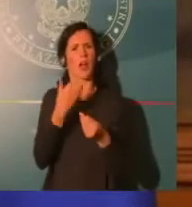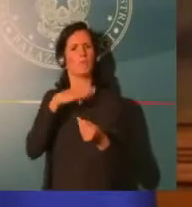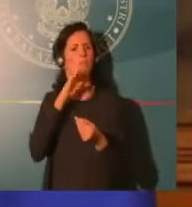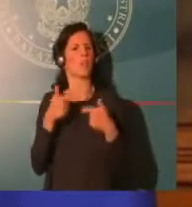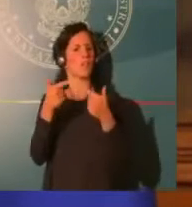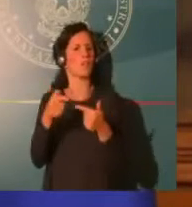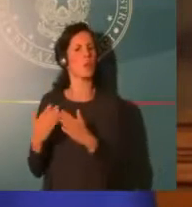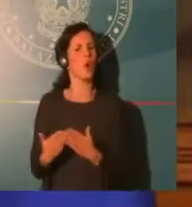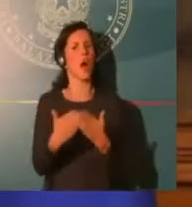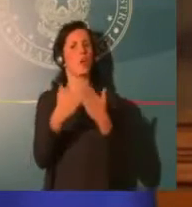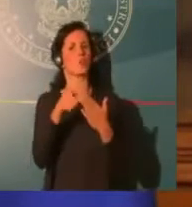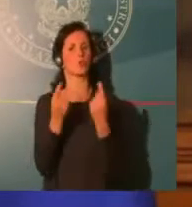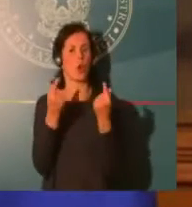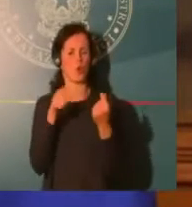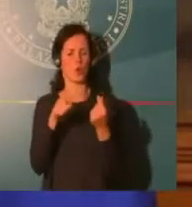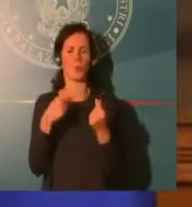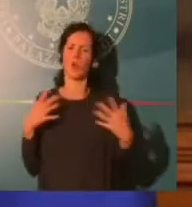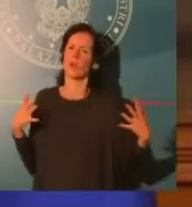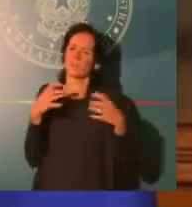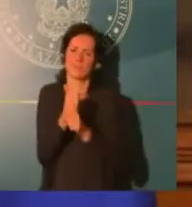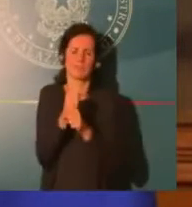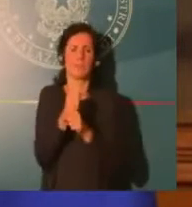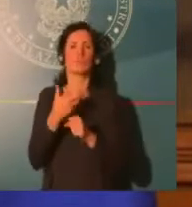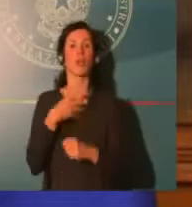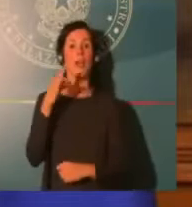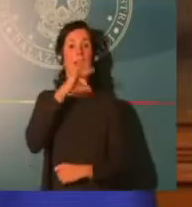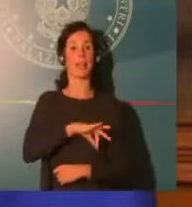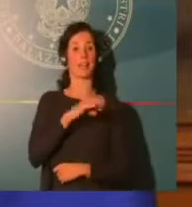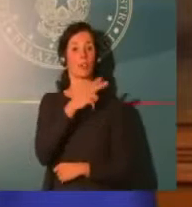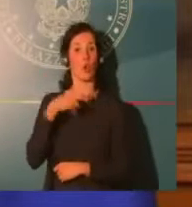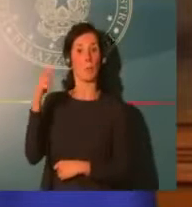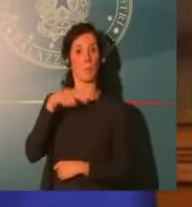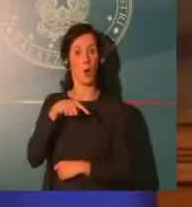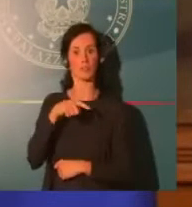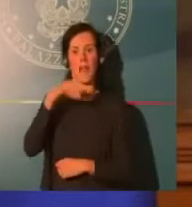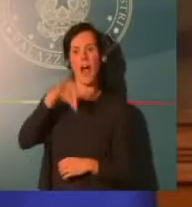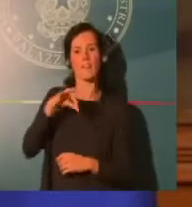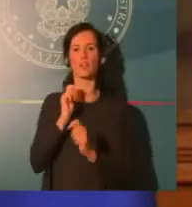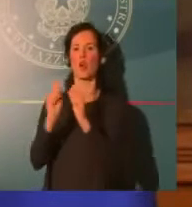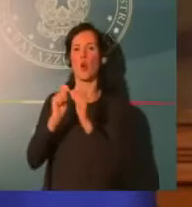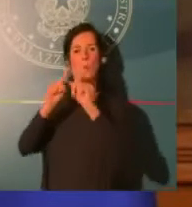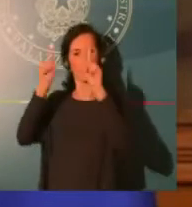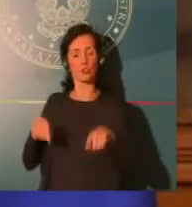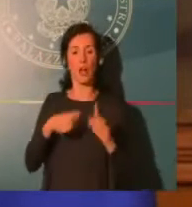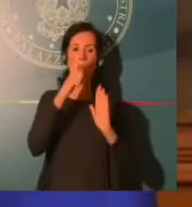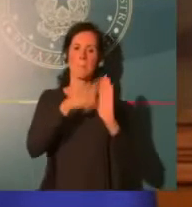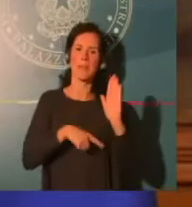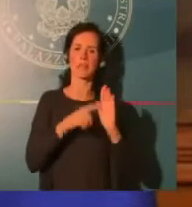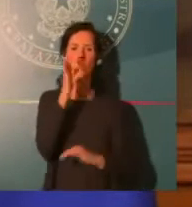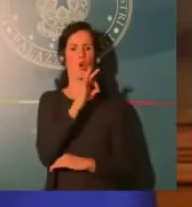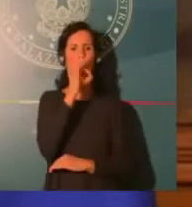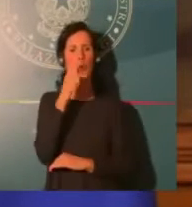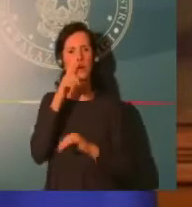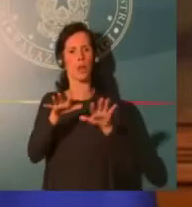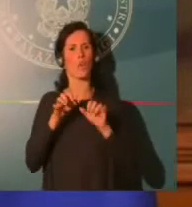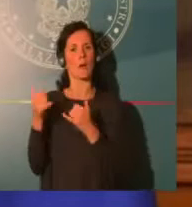commerciali per i mesi di ottobre, novembre e dicembre. L'esenzione della seconda rata IMU che è in scadenza il 16